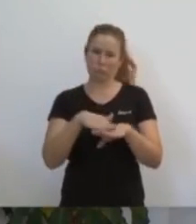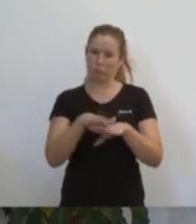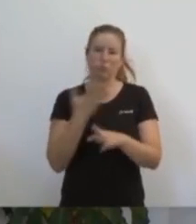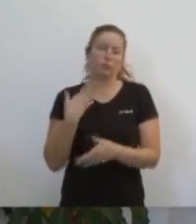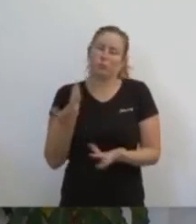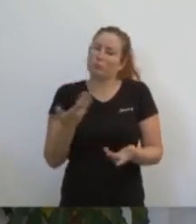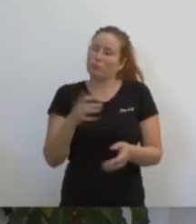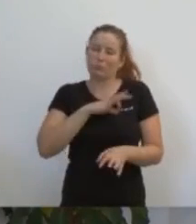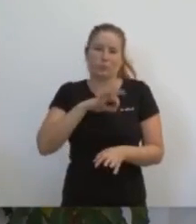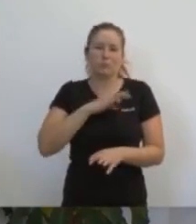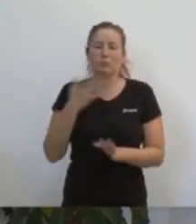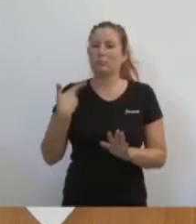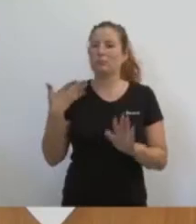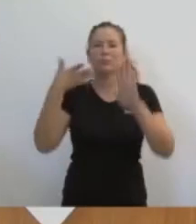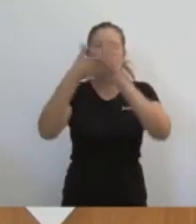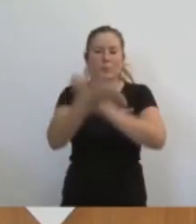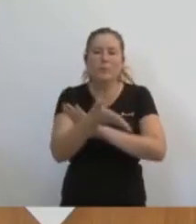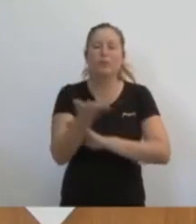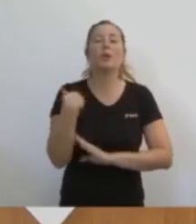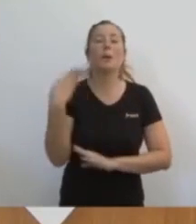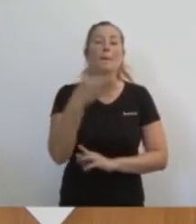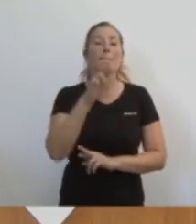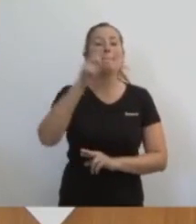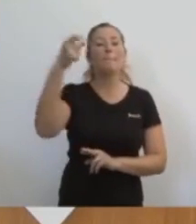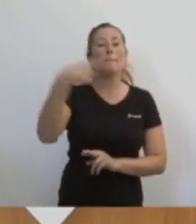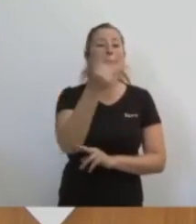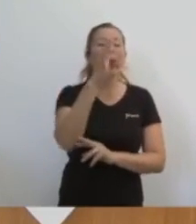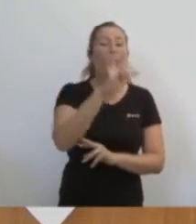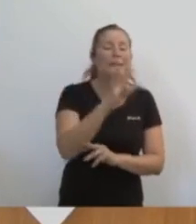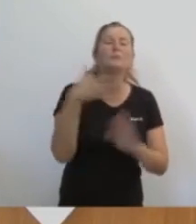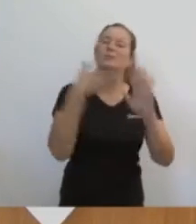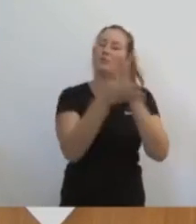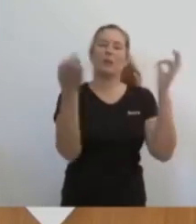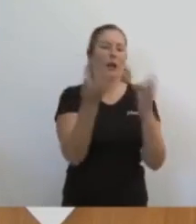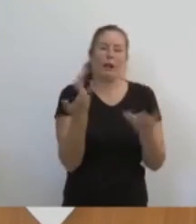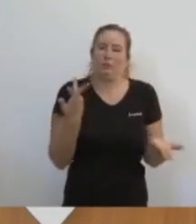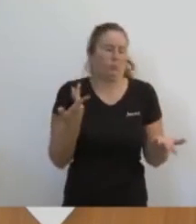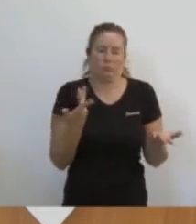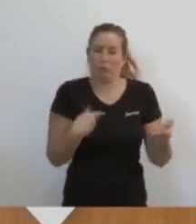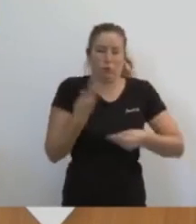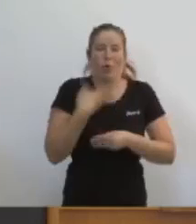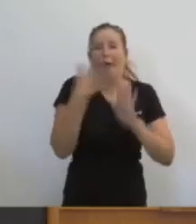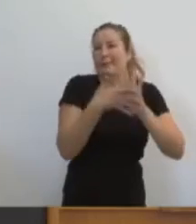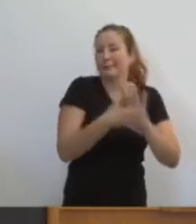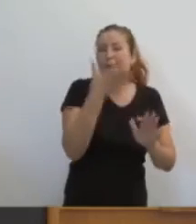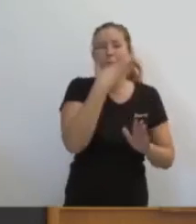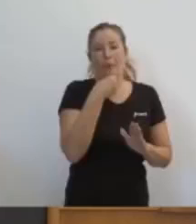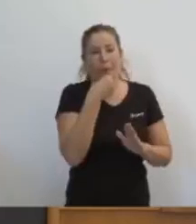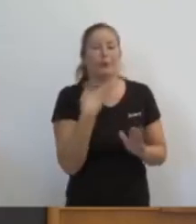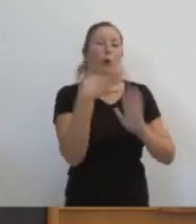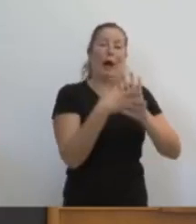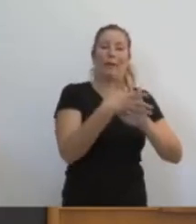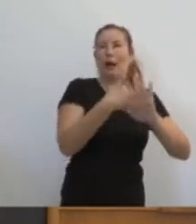bregat és criticar i acumular més de 300 obres i dedicar-se'l a fer guerra política en compte d'agilitzar els tràmits. Això és ser molt